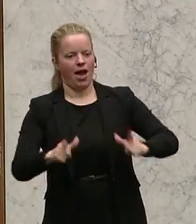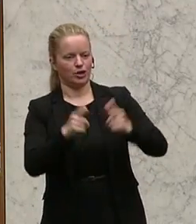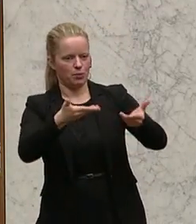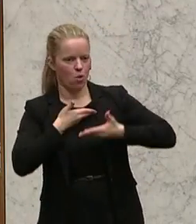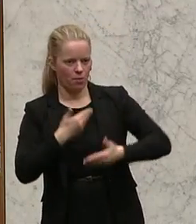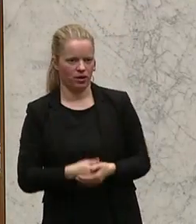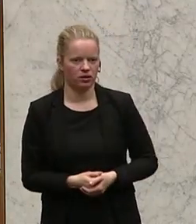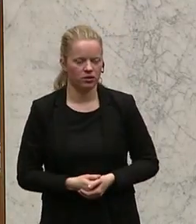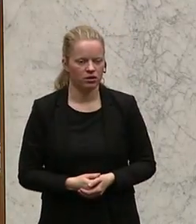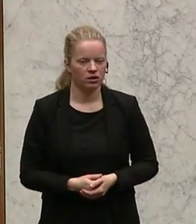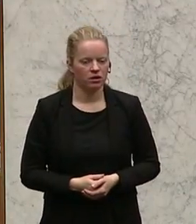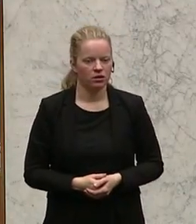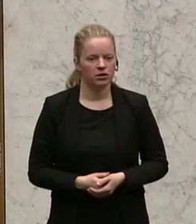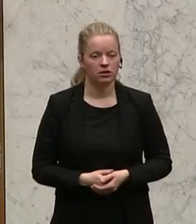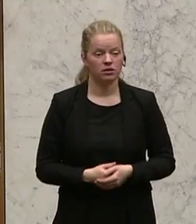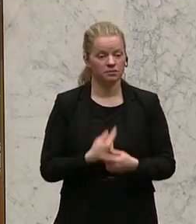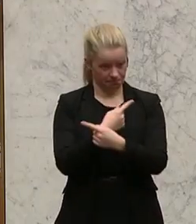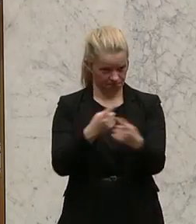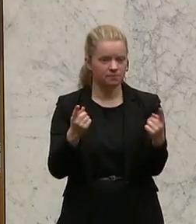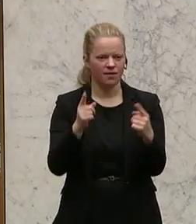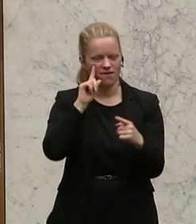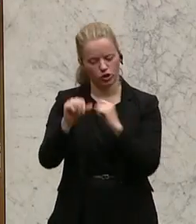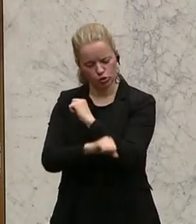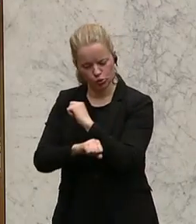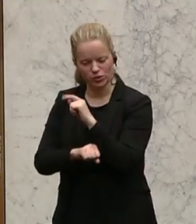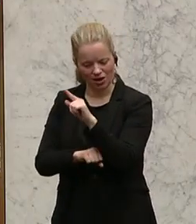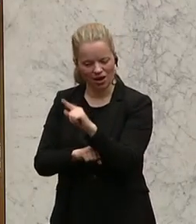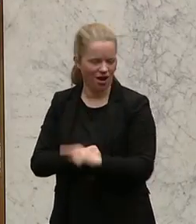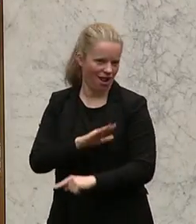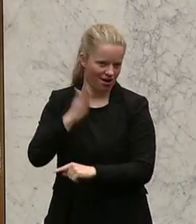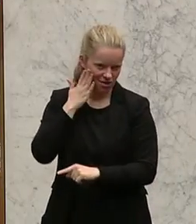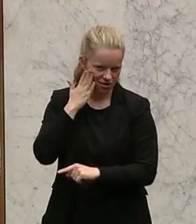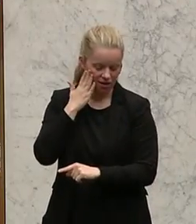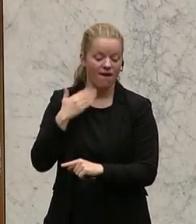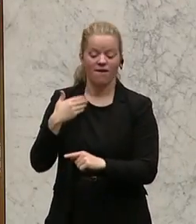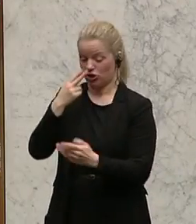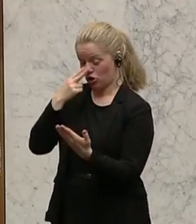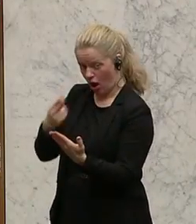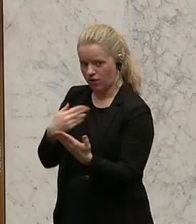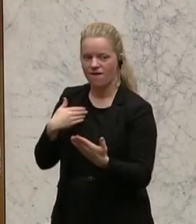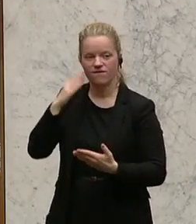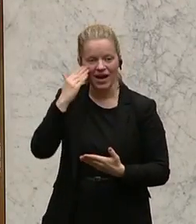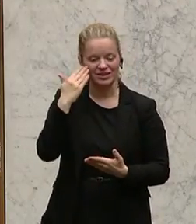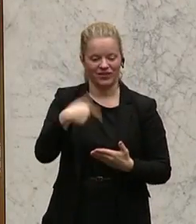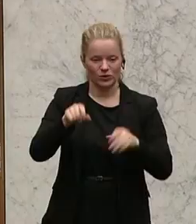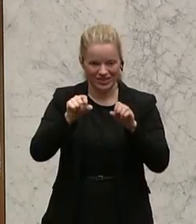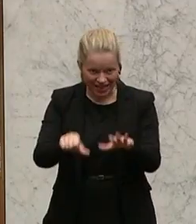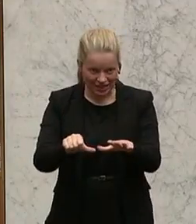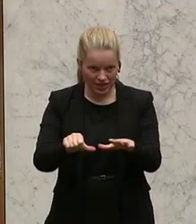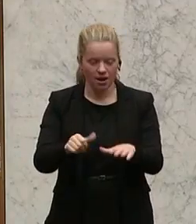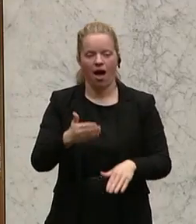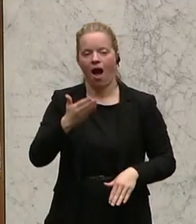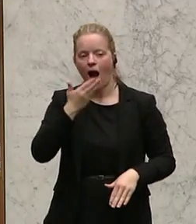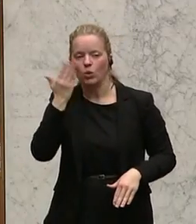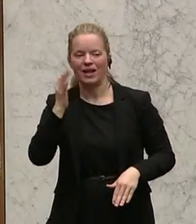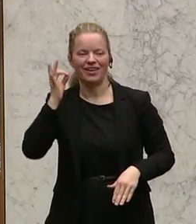Und wenn man eine Studie ansieht, die Sie alle kennen, geschätzte Kolleginnen und Kollegen, dann weiß man, dass im Jahr 2016 Ausländerinnen,